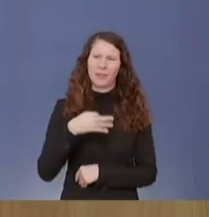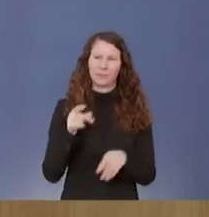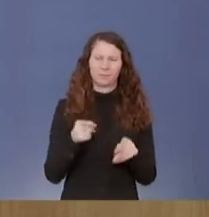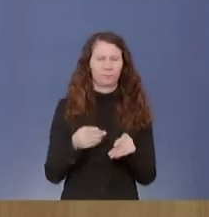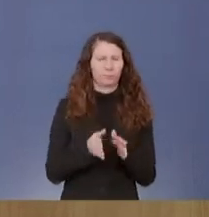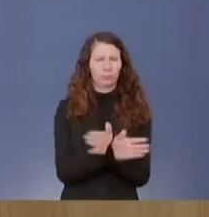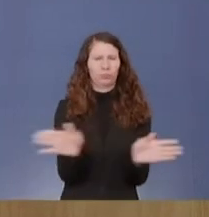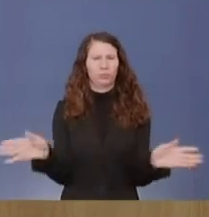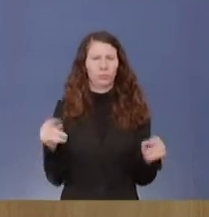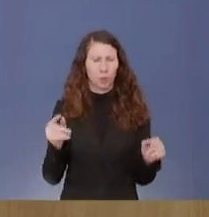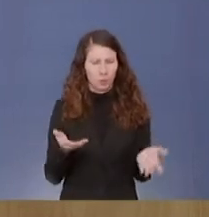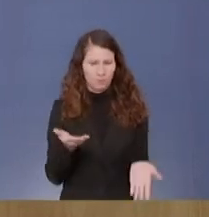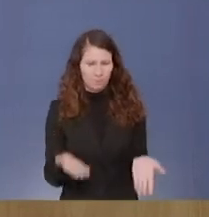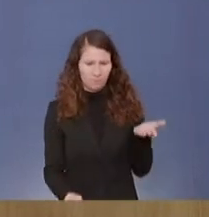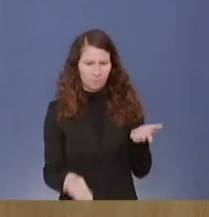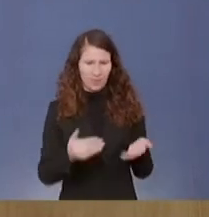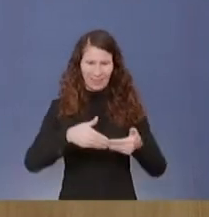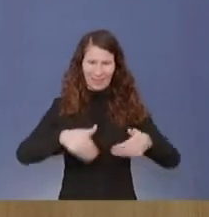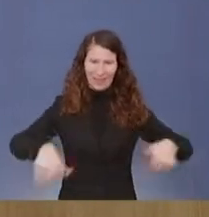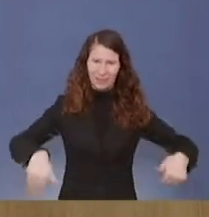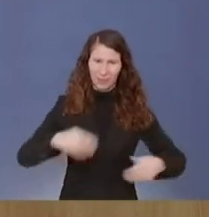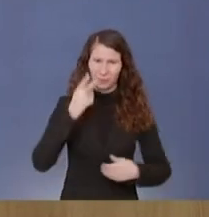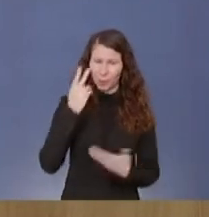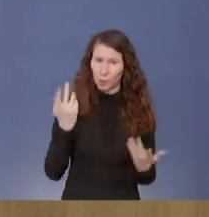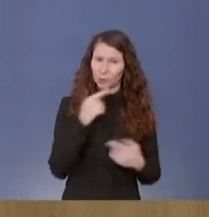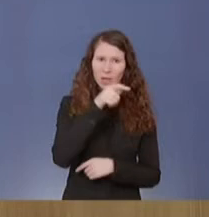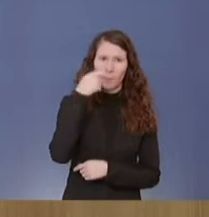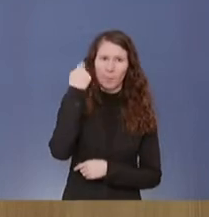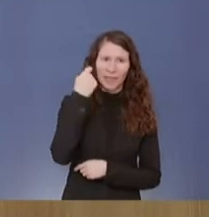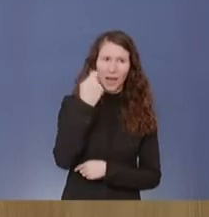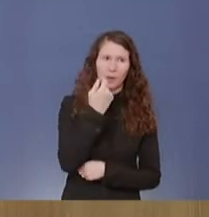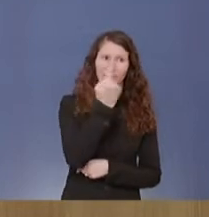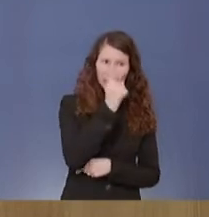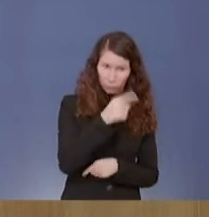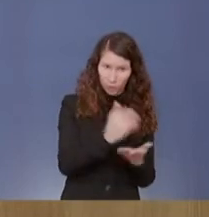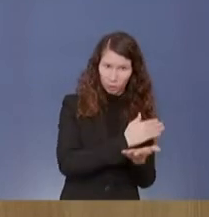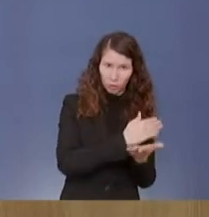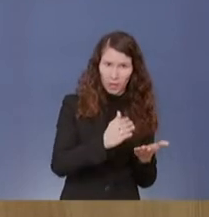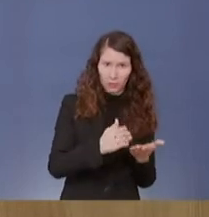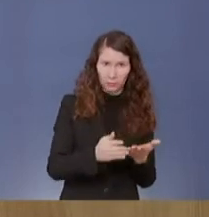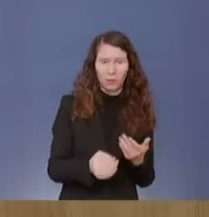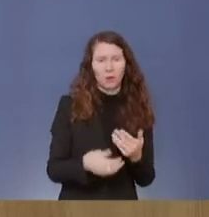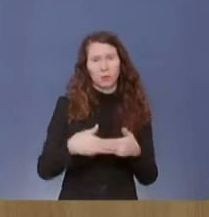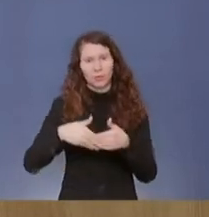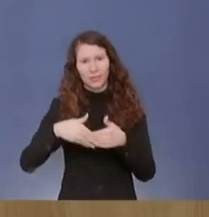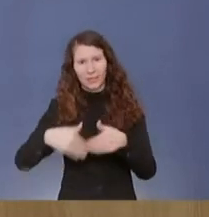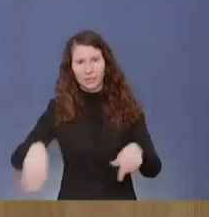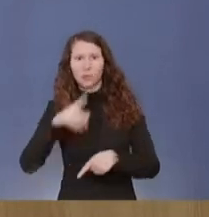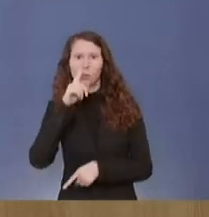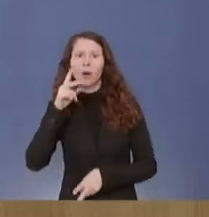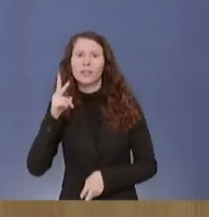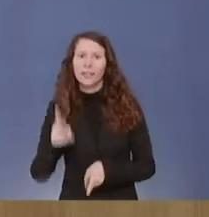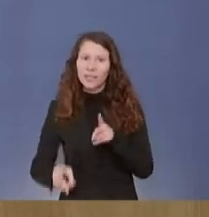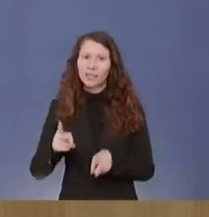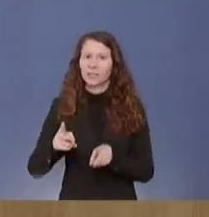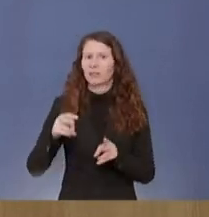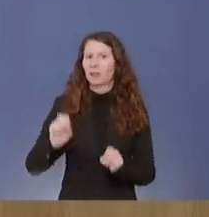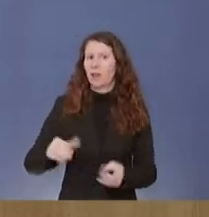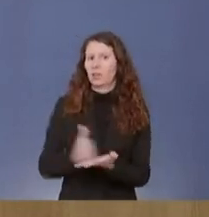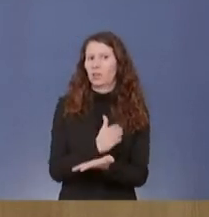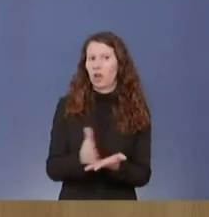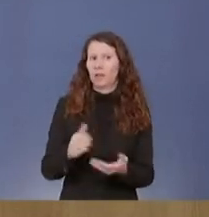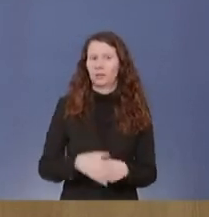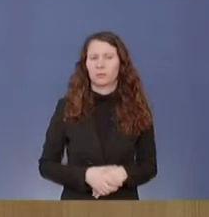kann man das abwägen dann? Wo ist die Grenze, wo der Betreiber selbst entscheiden soll? Und wo ist die Grenze, wo nur noch ein Gericht entscheiden kann? Weil